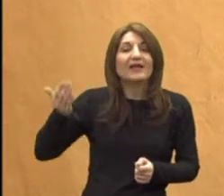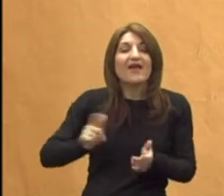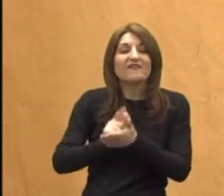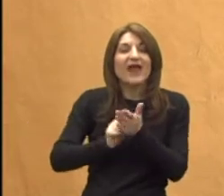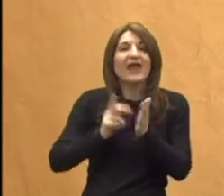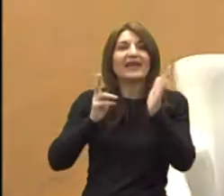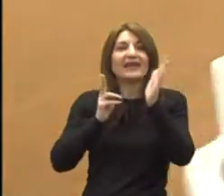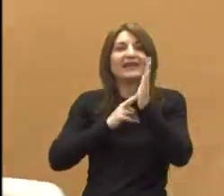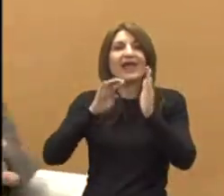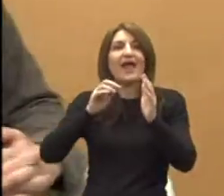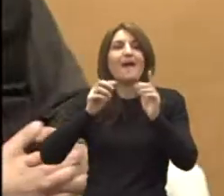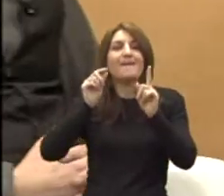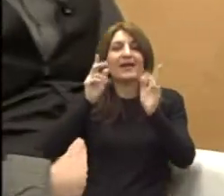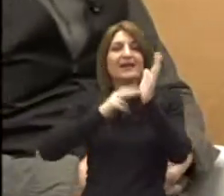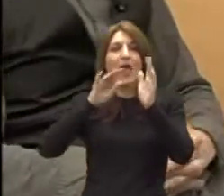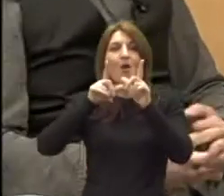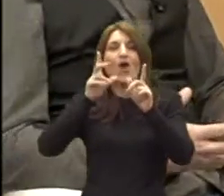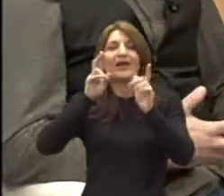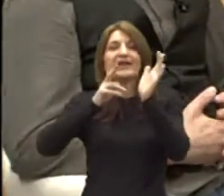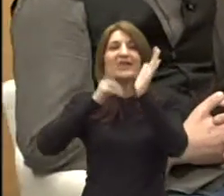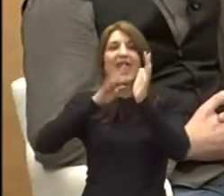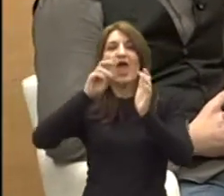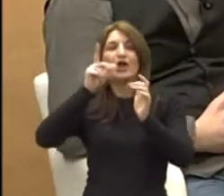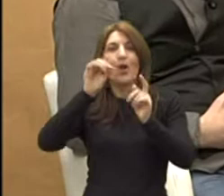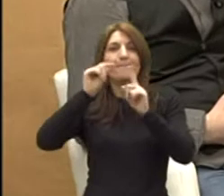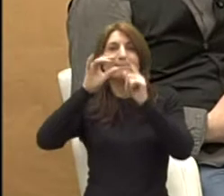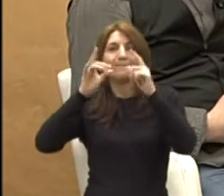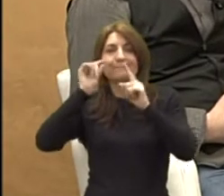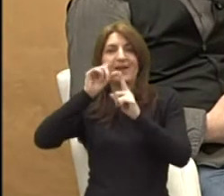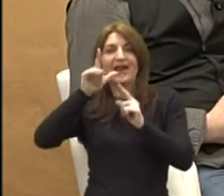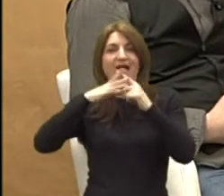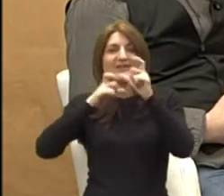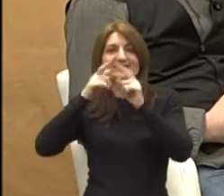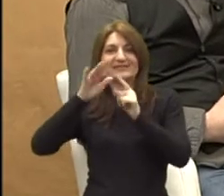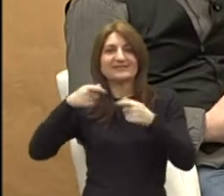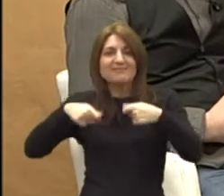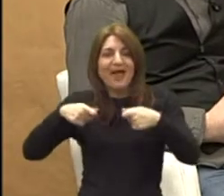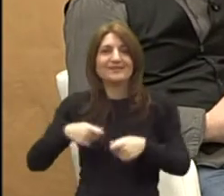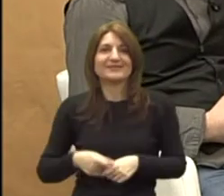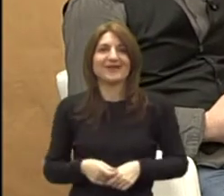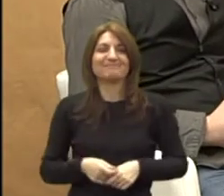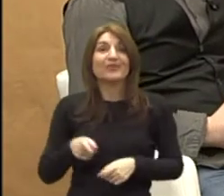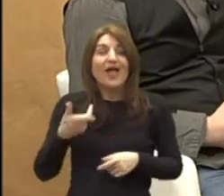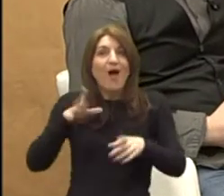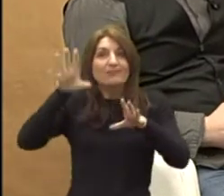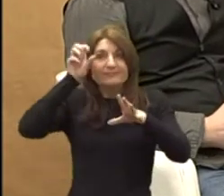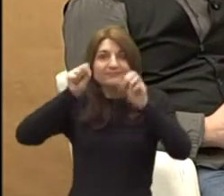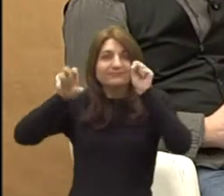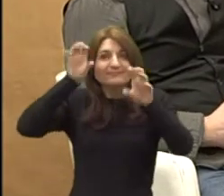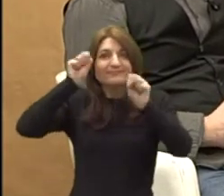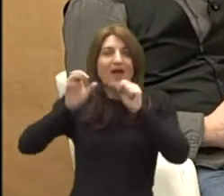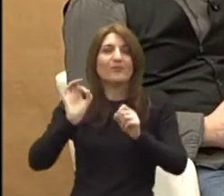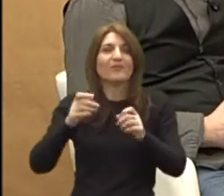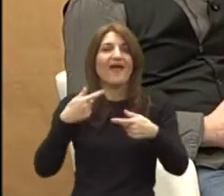Da, neuroplastitet. Da, kad zaista upijamo sve pa da se upijaju kvalitetne stvari.